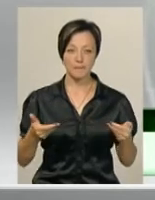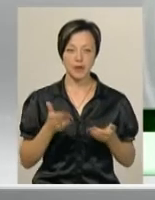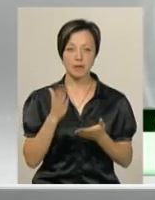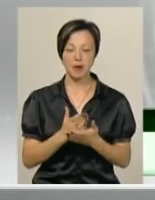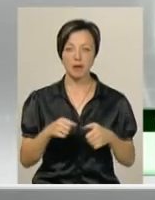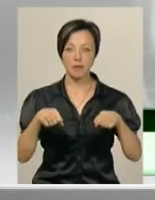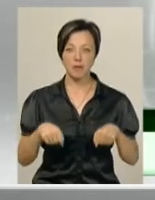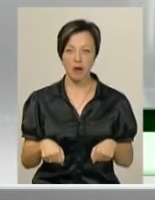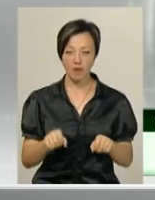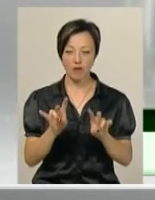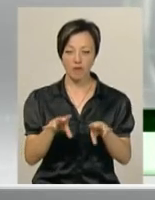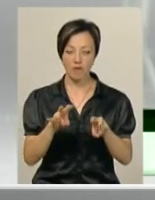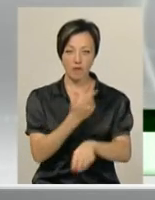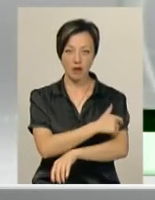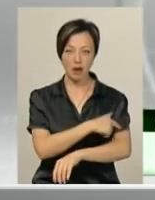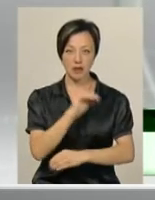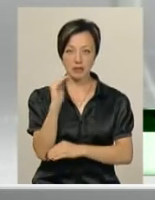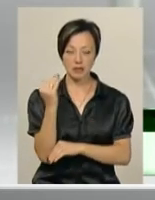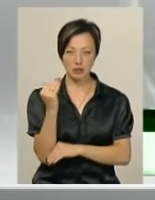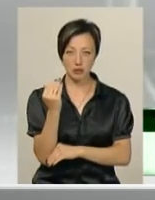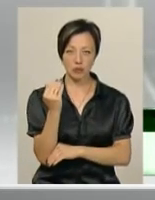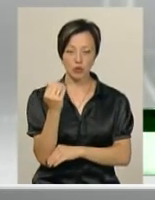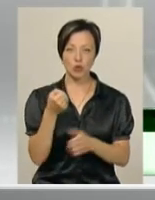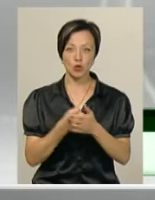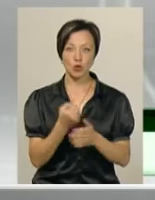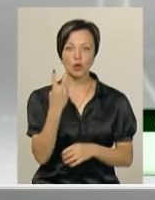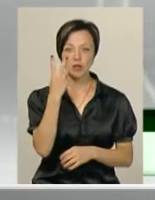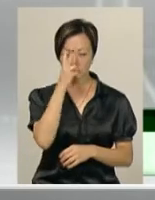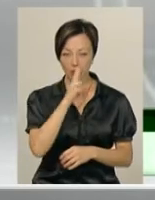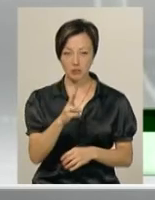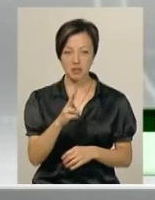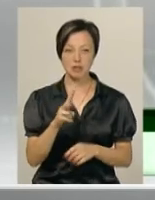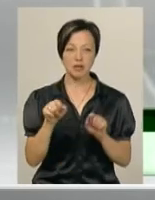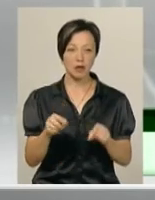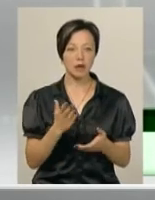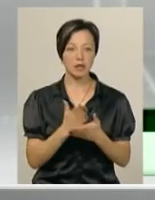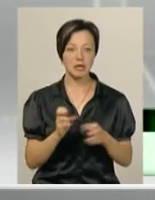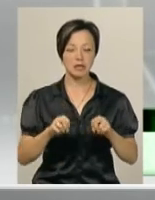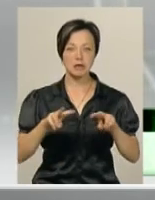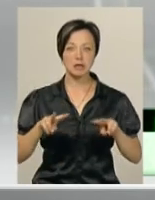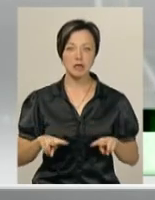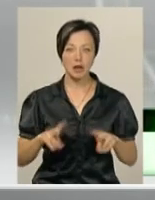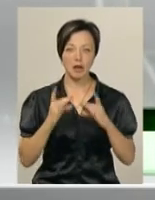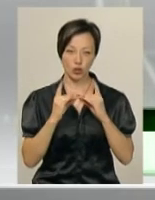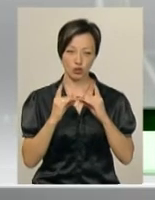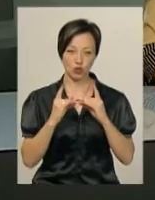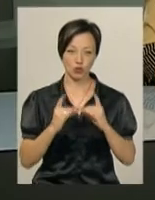право тримати цю дитину в стаціонарі до двох місяців. Там є спеціальне неліжечко.